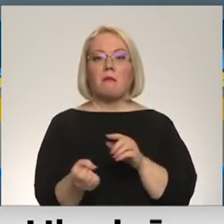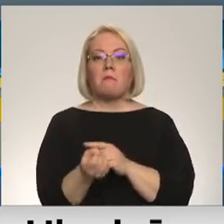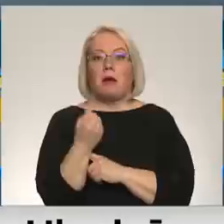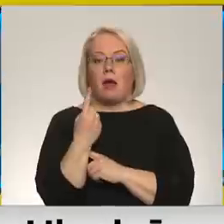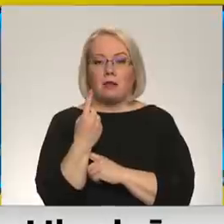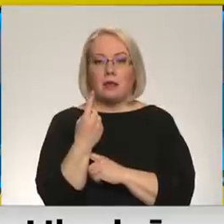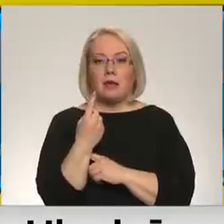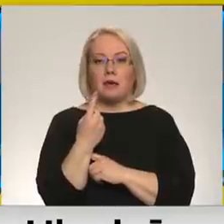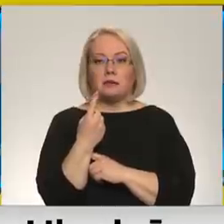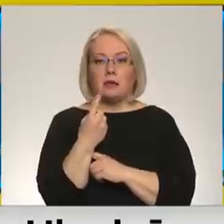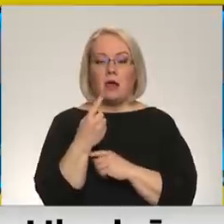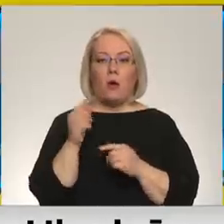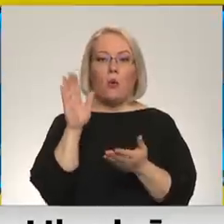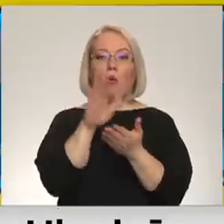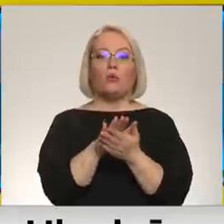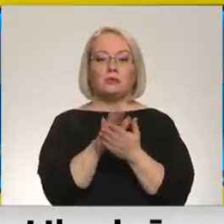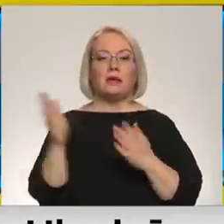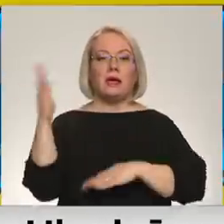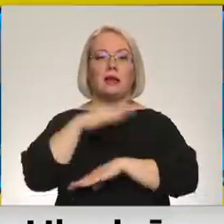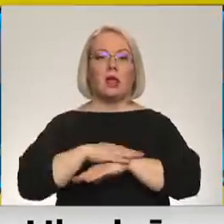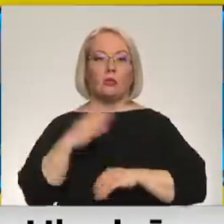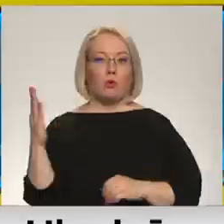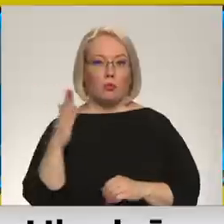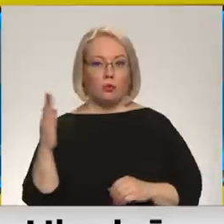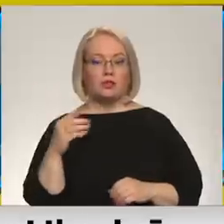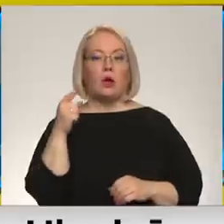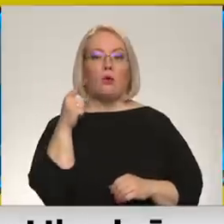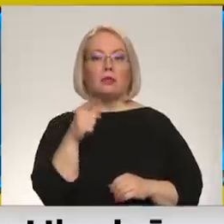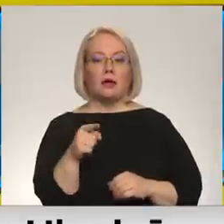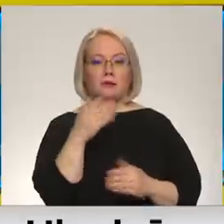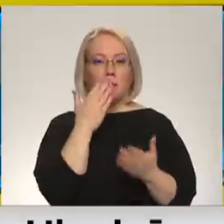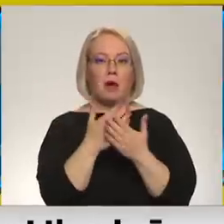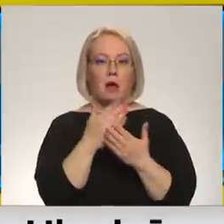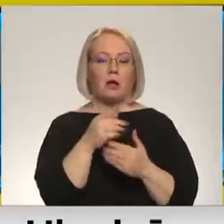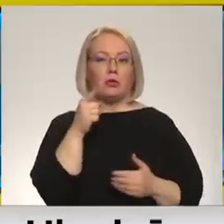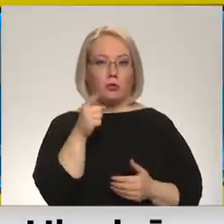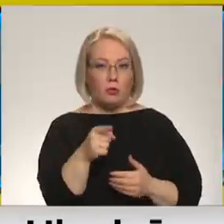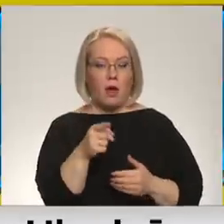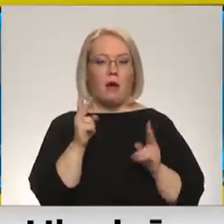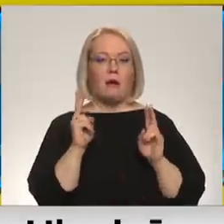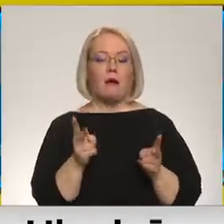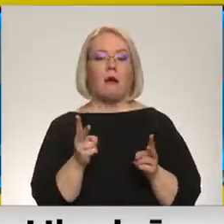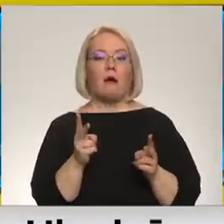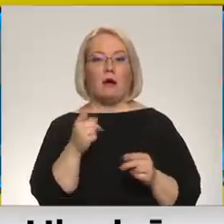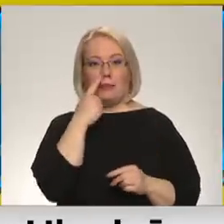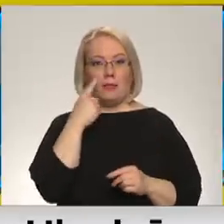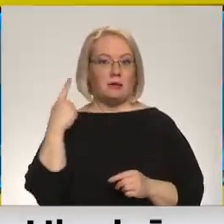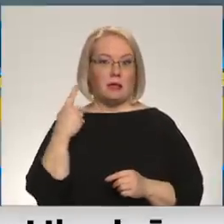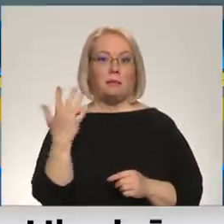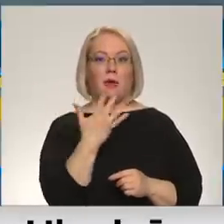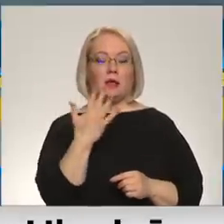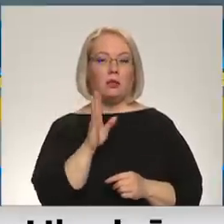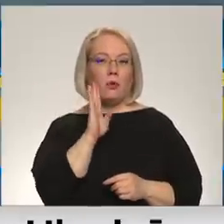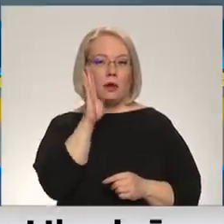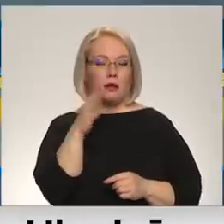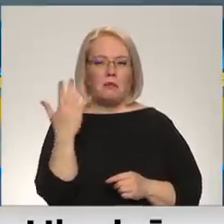krietmien tālāk uz rietumiem. Tā ir liecība tam, ka, atrodoties vēl pavisam nesen piekdienas rītā,